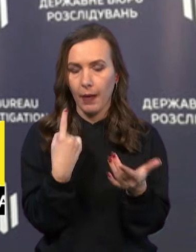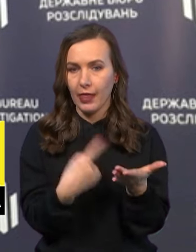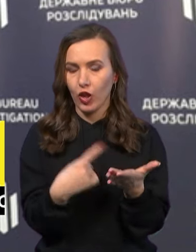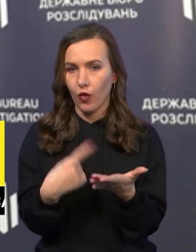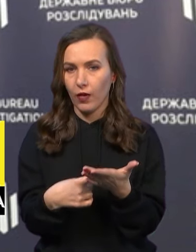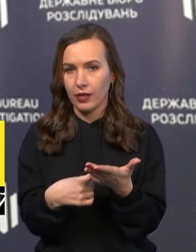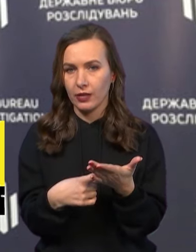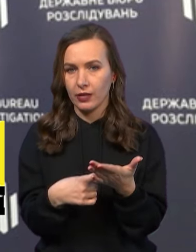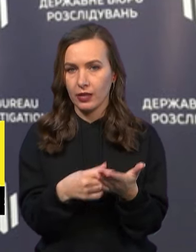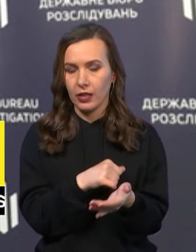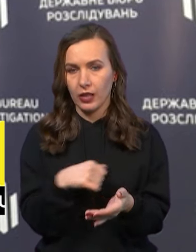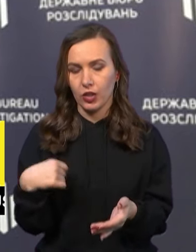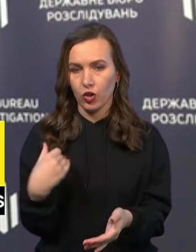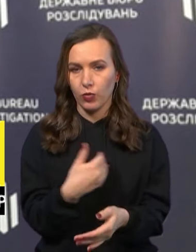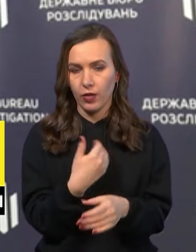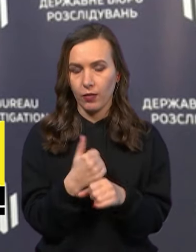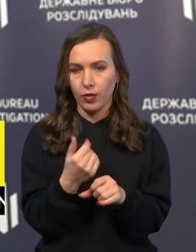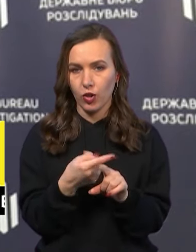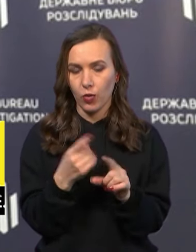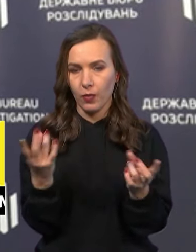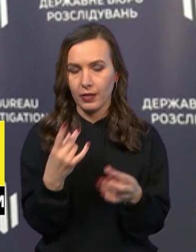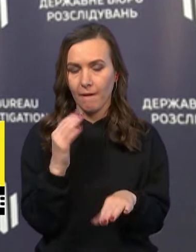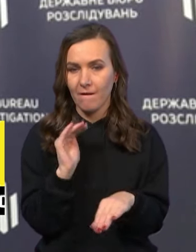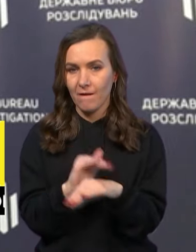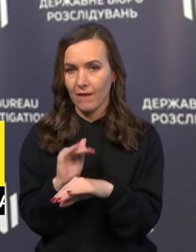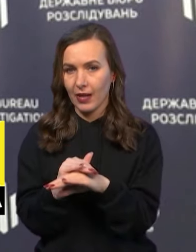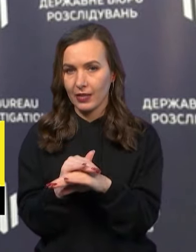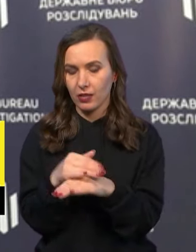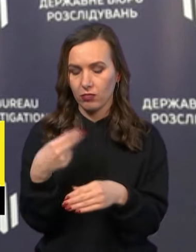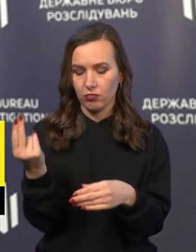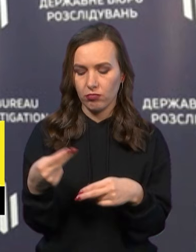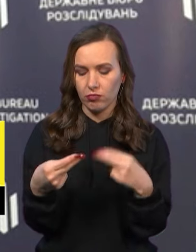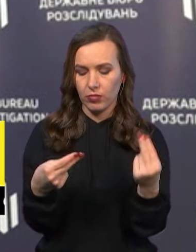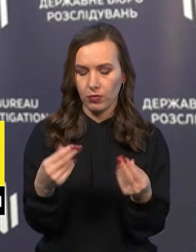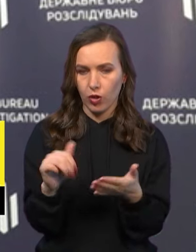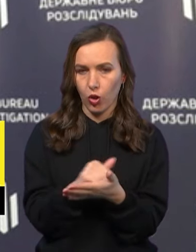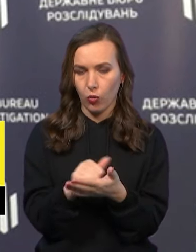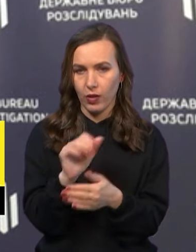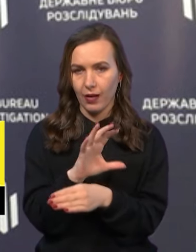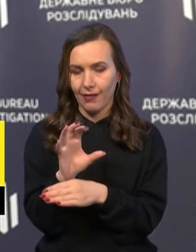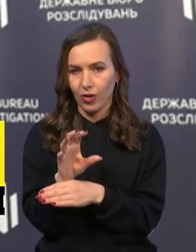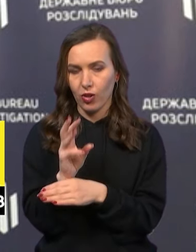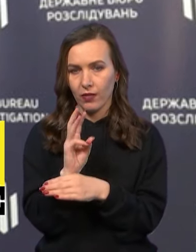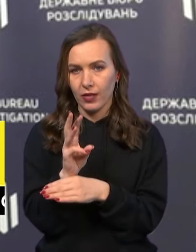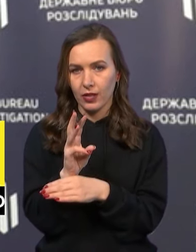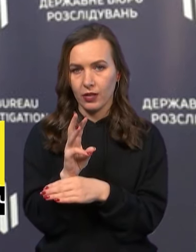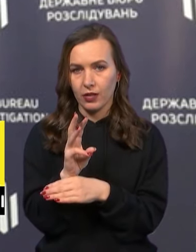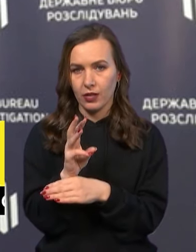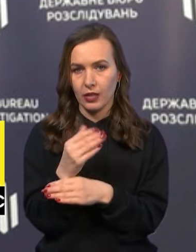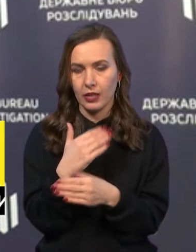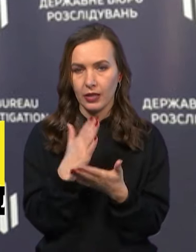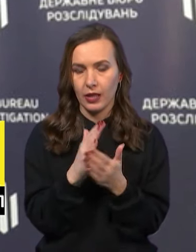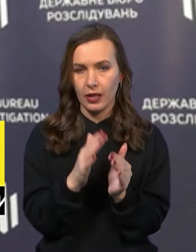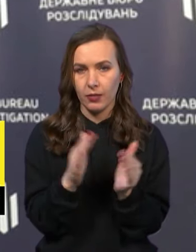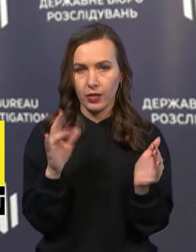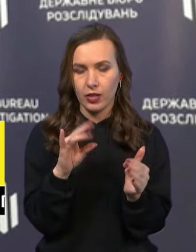добровільність, примусовість, потрібні факти конкретні, підписи, документи, фото, відео. І я більш ніж